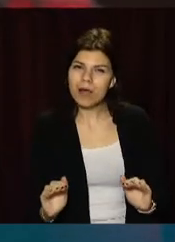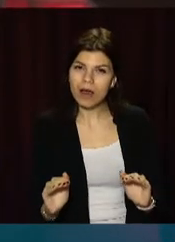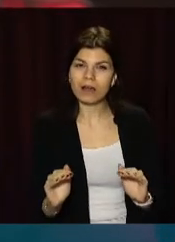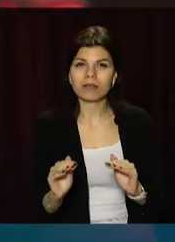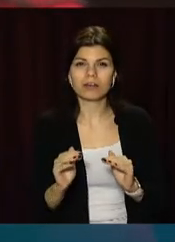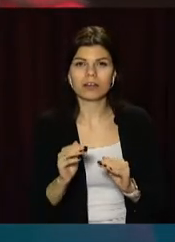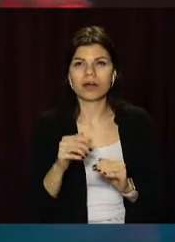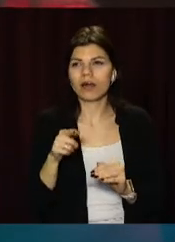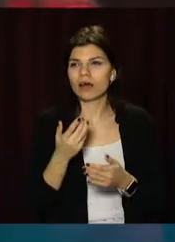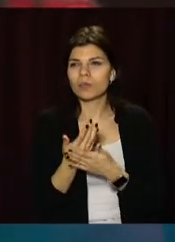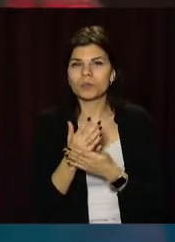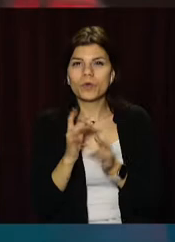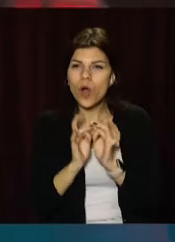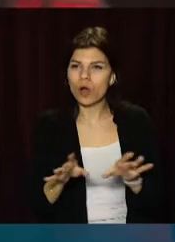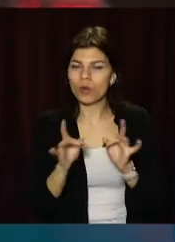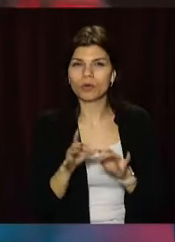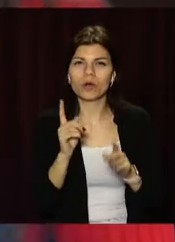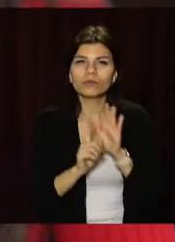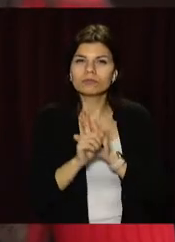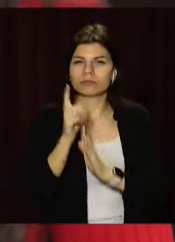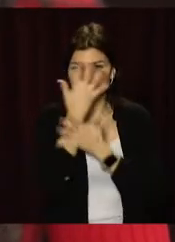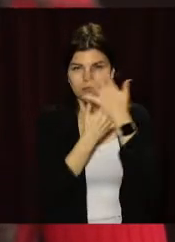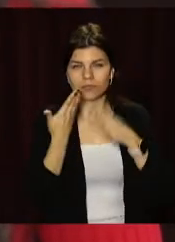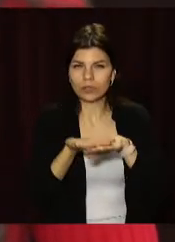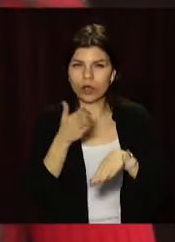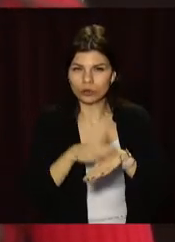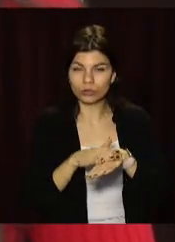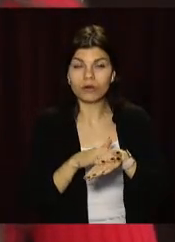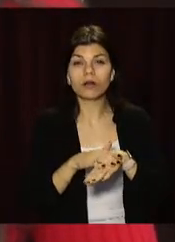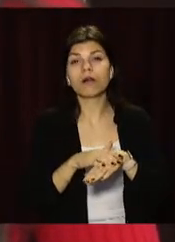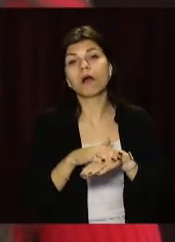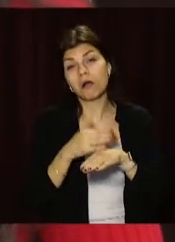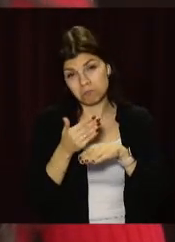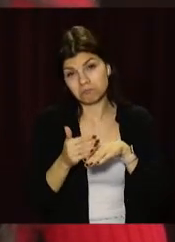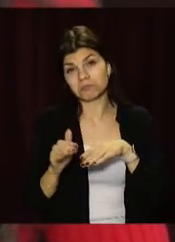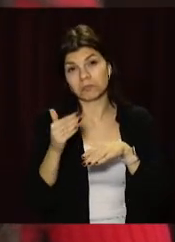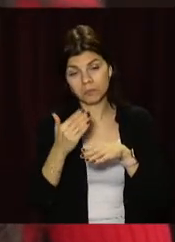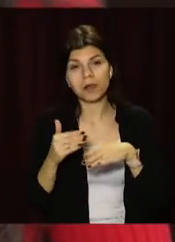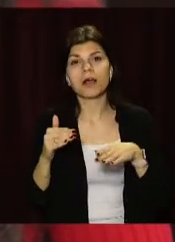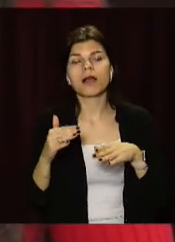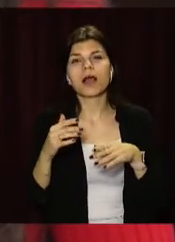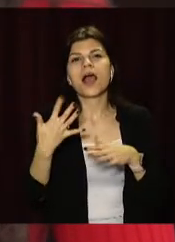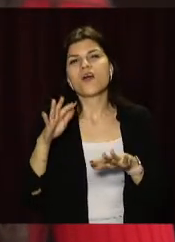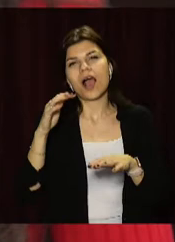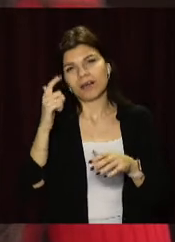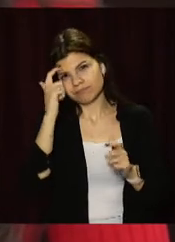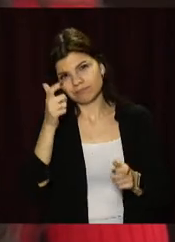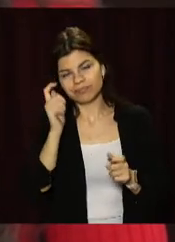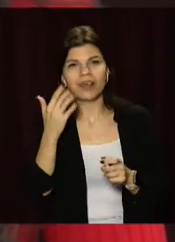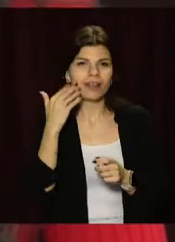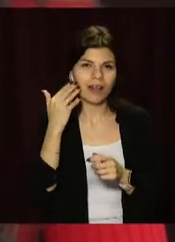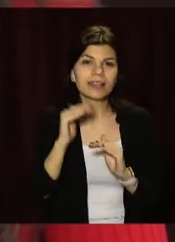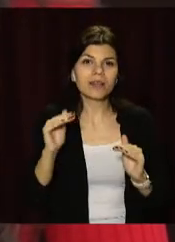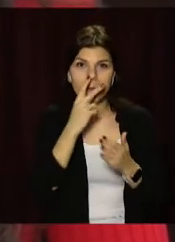їм дуже важливо щось донести, але з часом це все зберігається і дітки